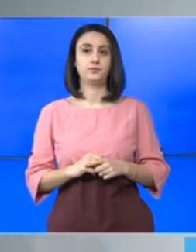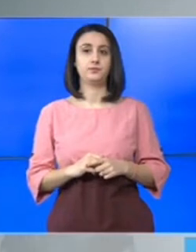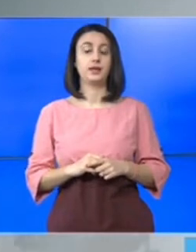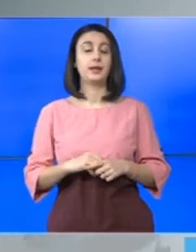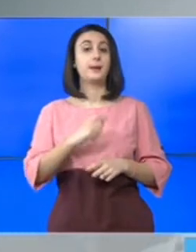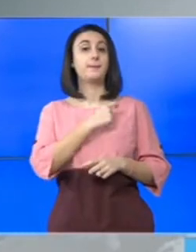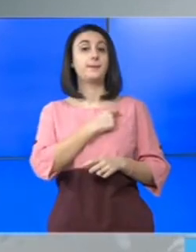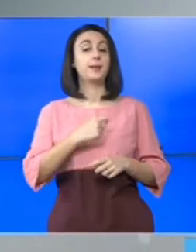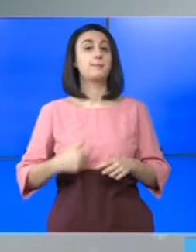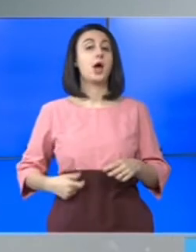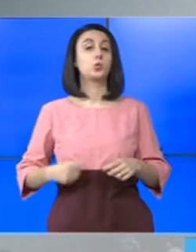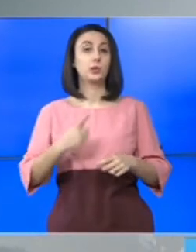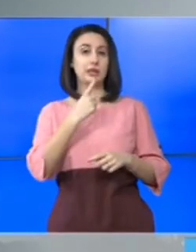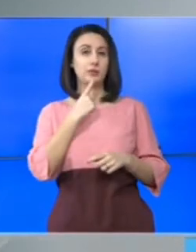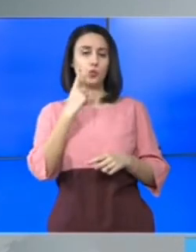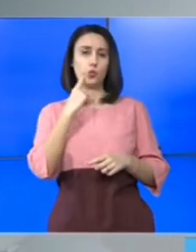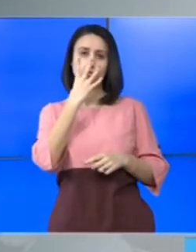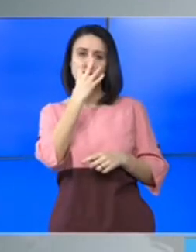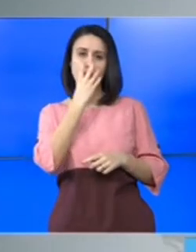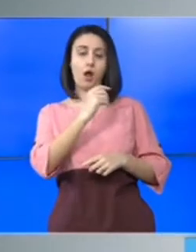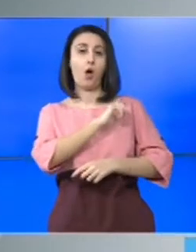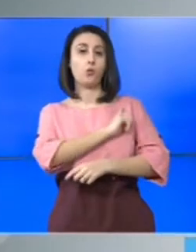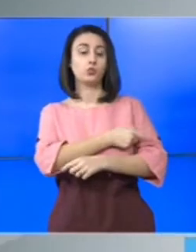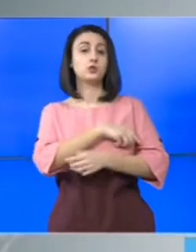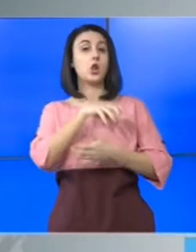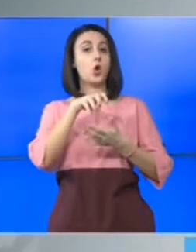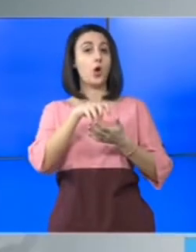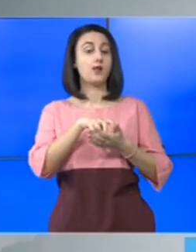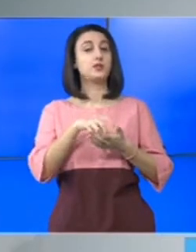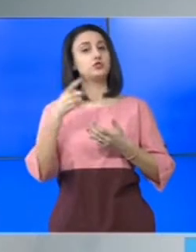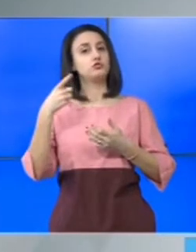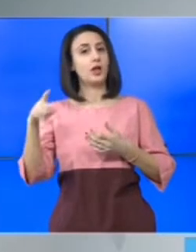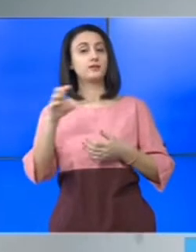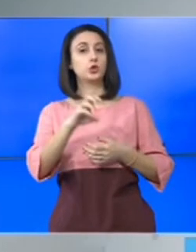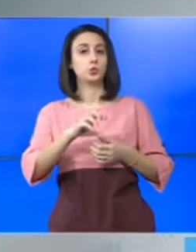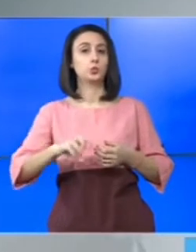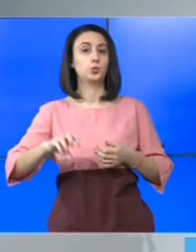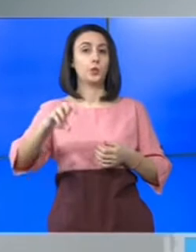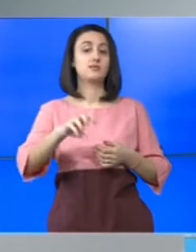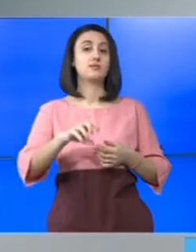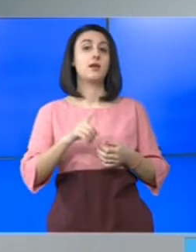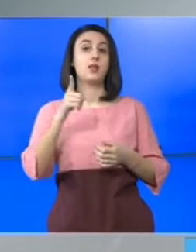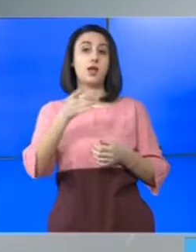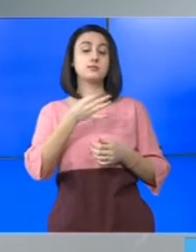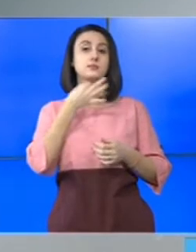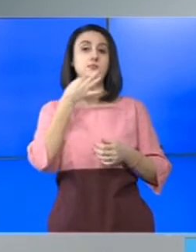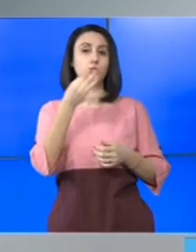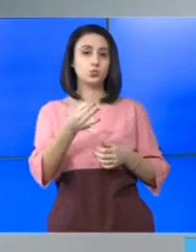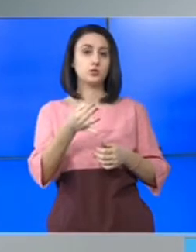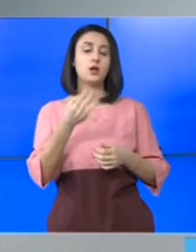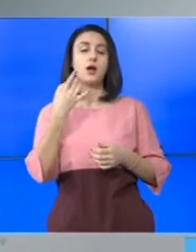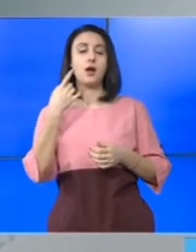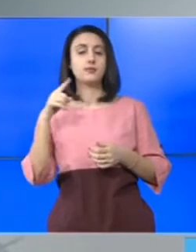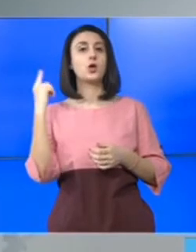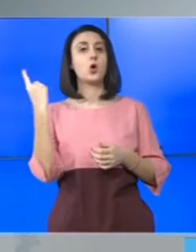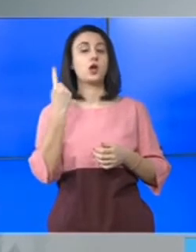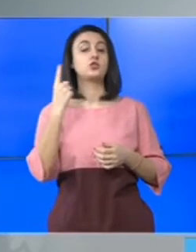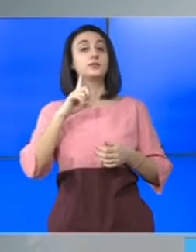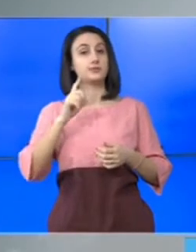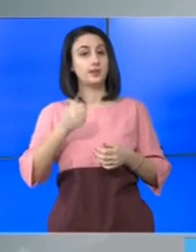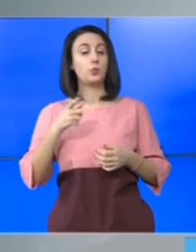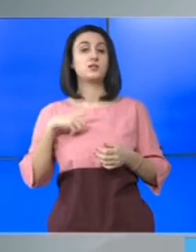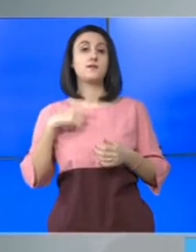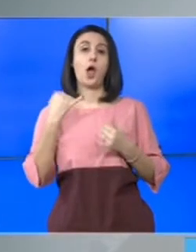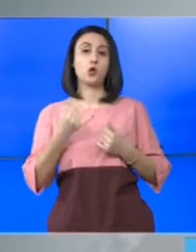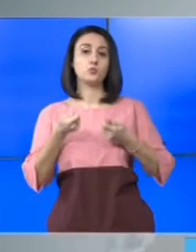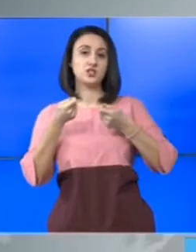Primarul Timișoarei este supărat pe autoritățile locale din celelalte județe. Dominic Friț susține că și alte orașe ar trebui să fie acum